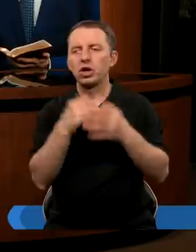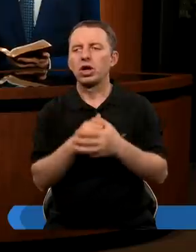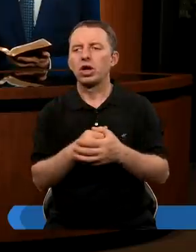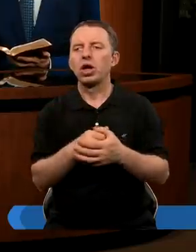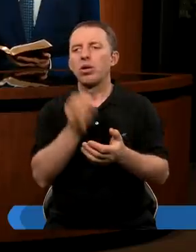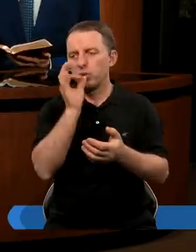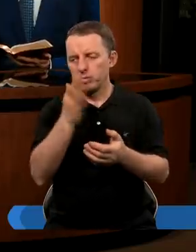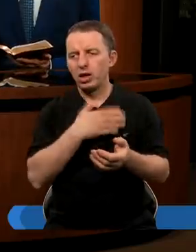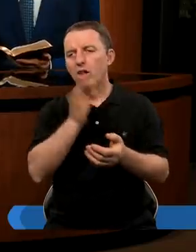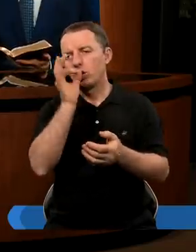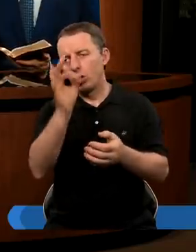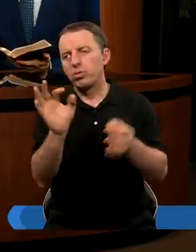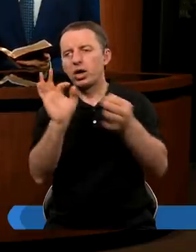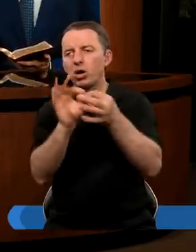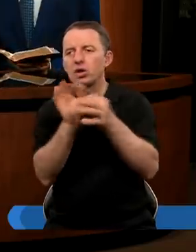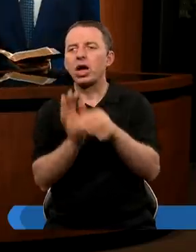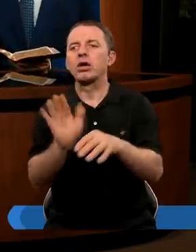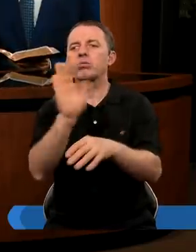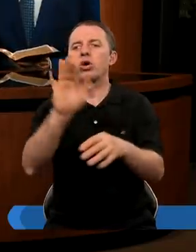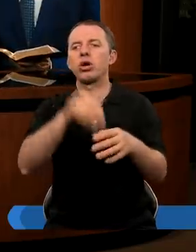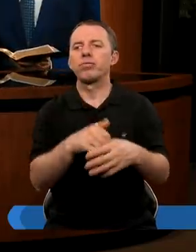naprawdę musieli mieć dobry kontakt z Panem Bogiem.